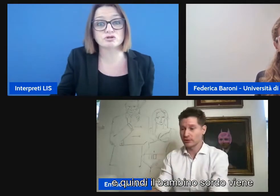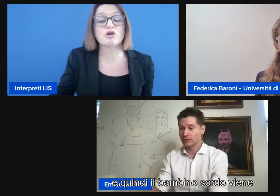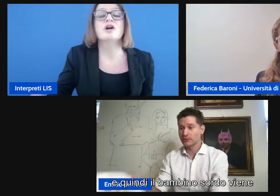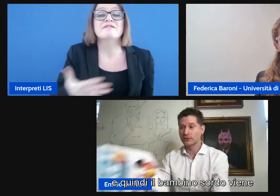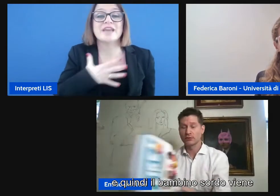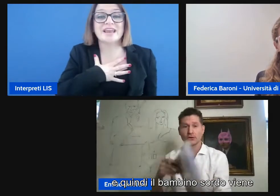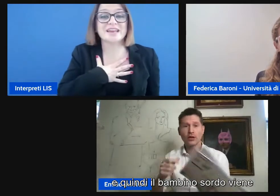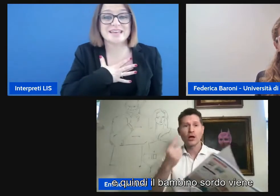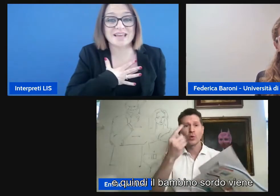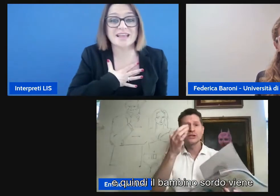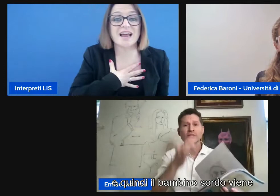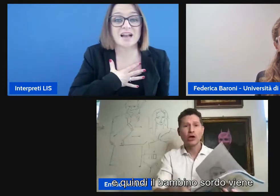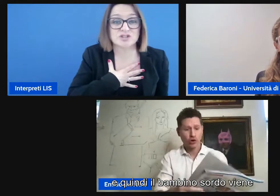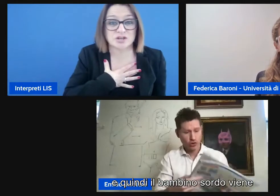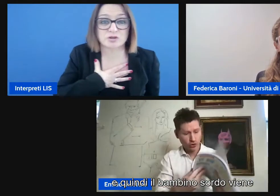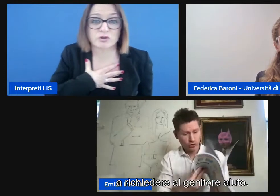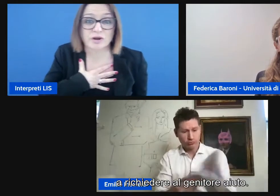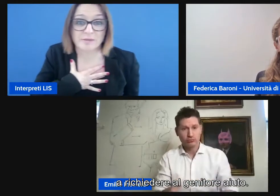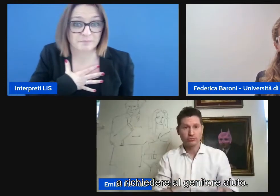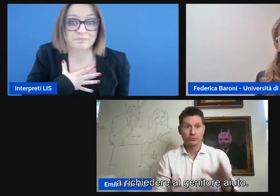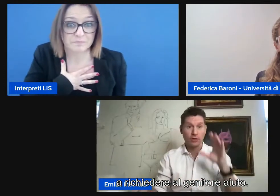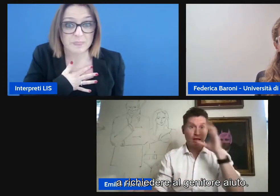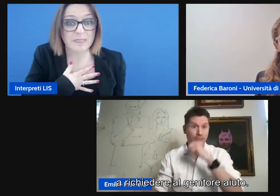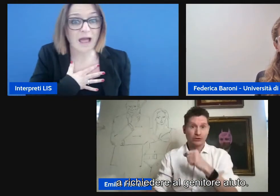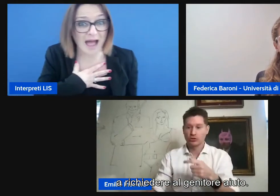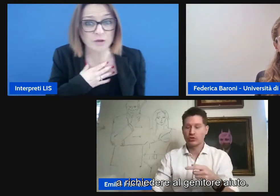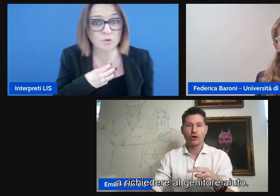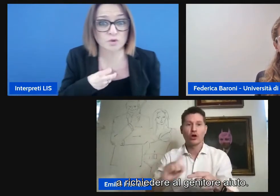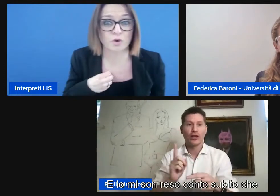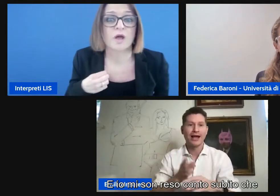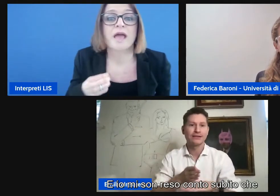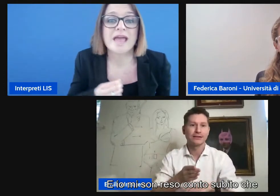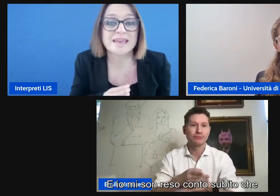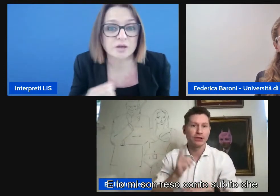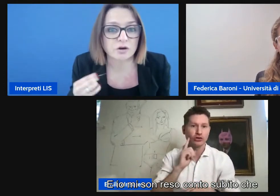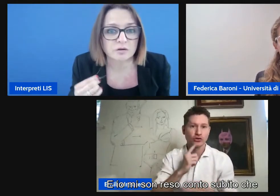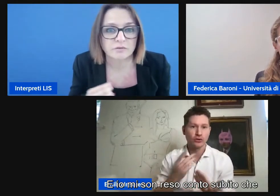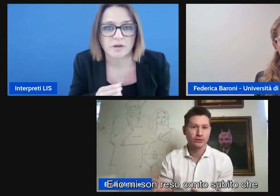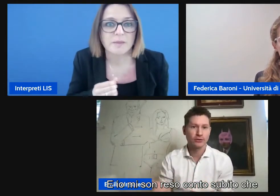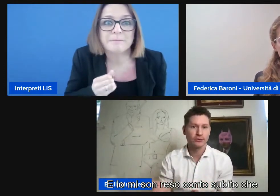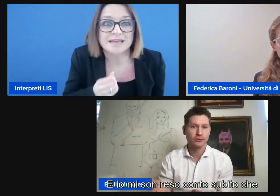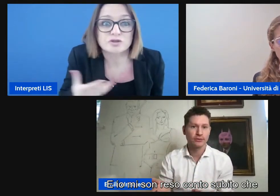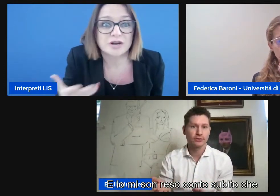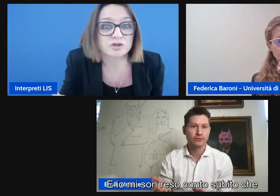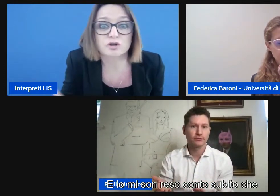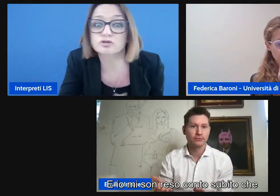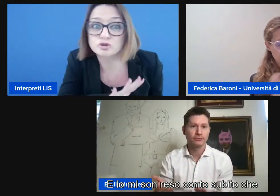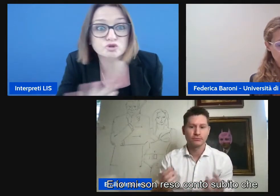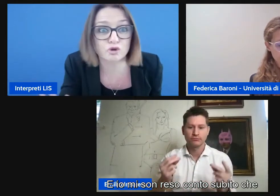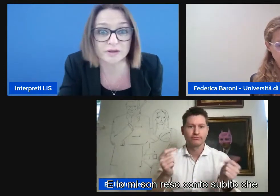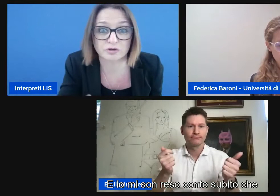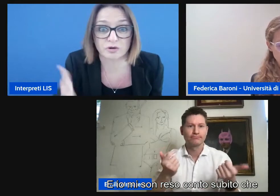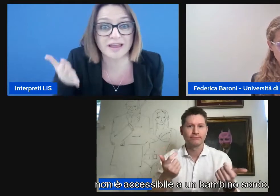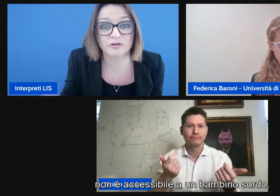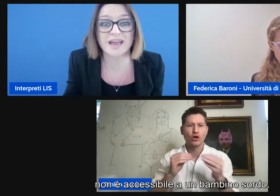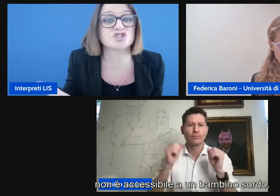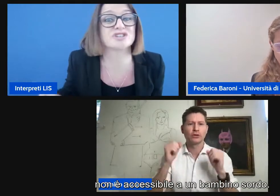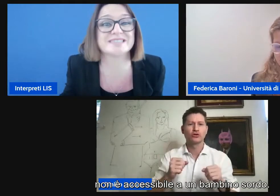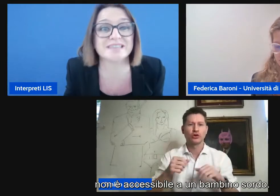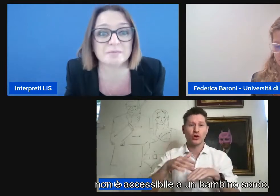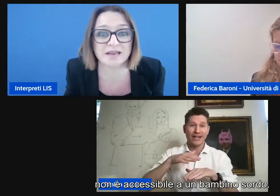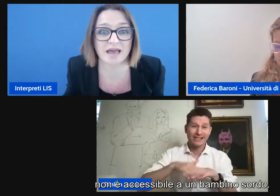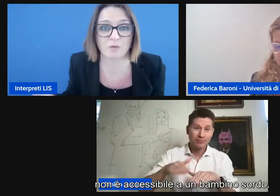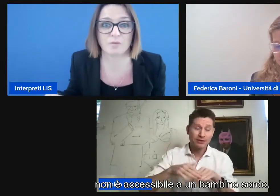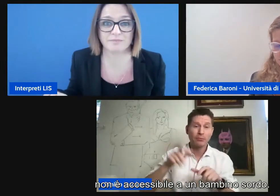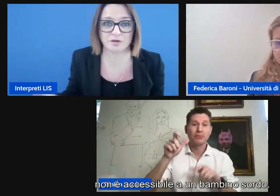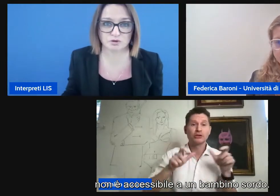bambino sordo viene a richiedere al genitore aiuto e io mi sono reso conto subito che non è